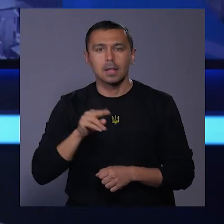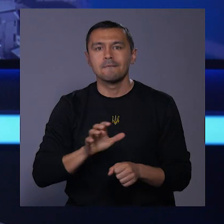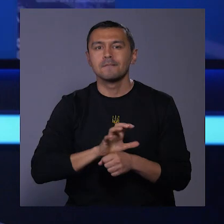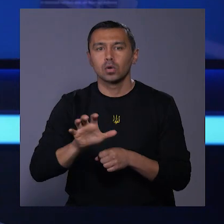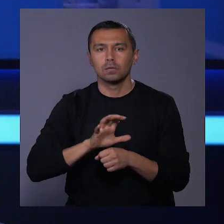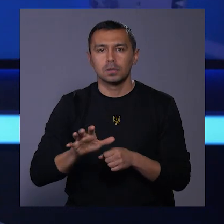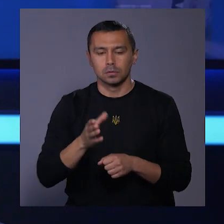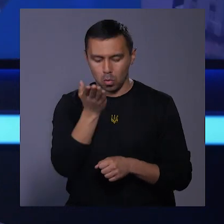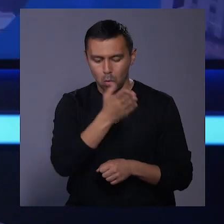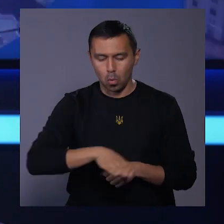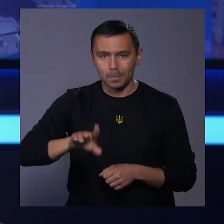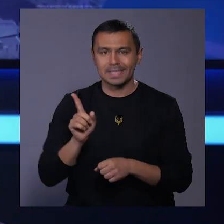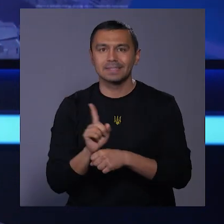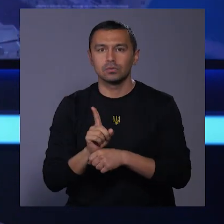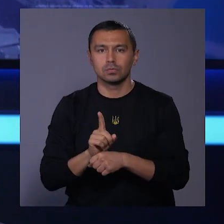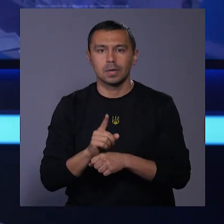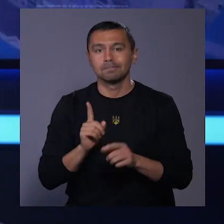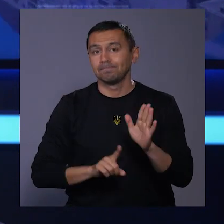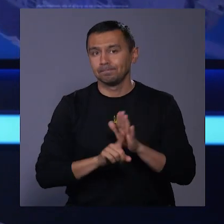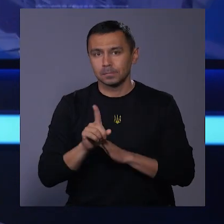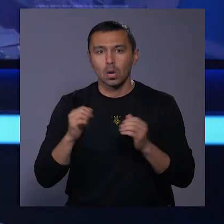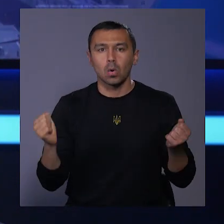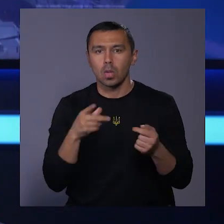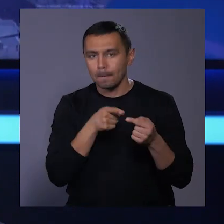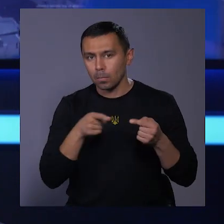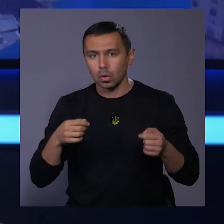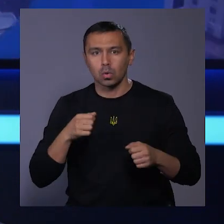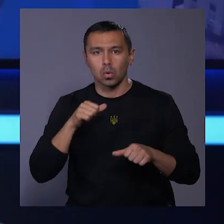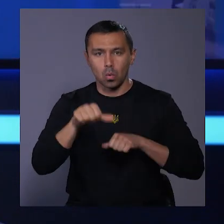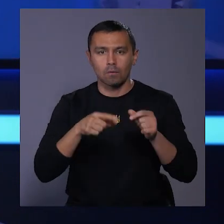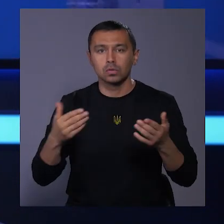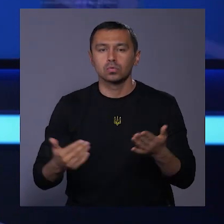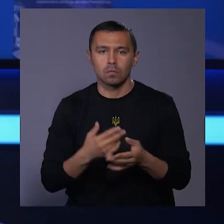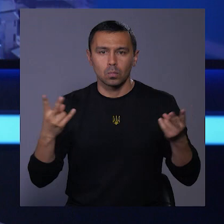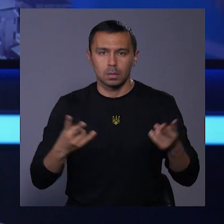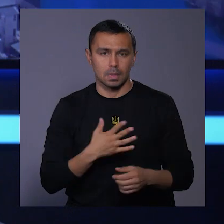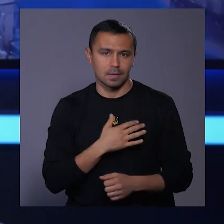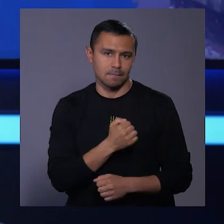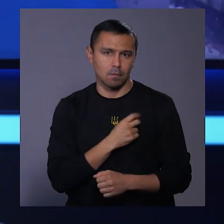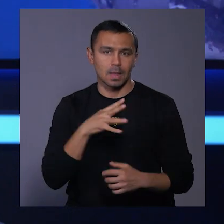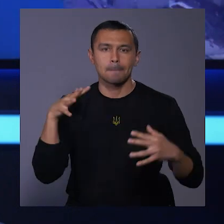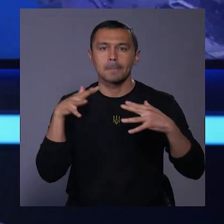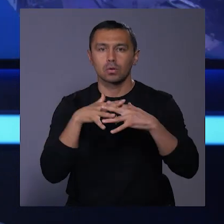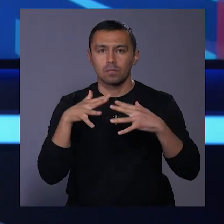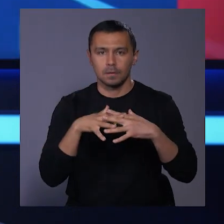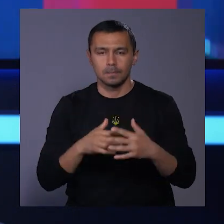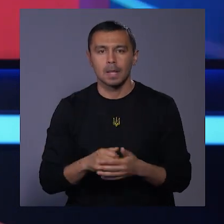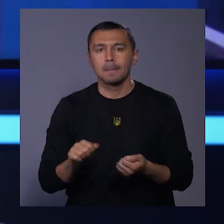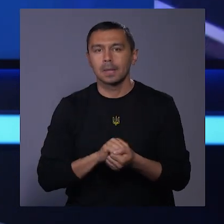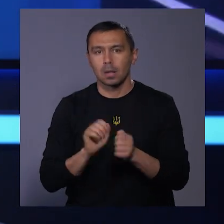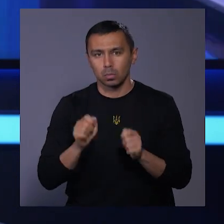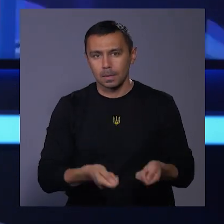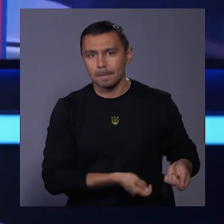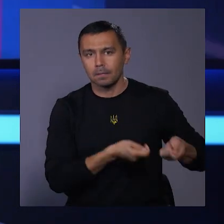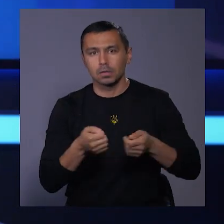виготовлення окупних свічок. Адже й з настанням холодної пори року вони знову потрібні військовим на передовій. Матеріали